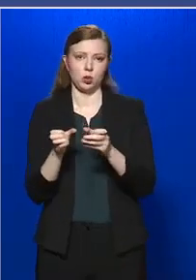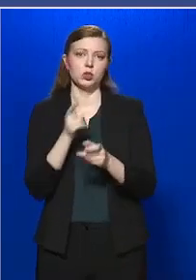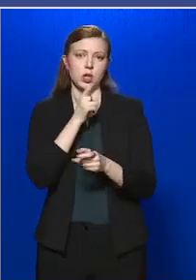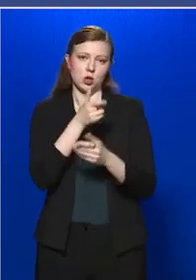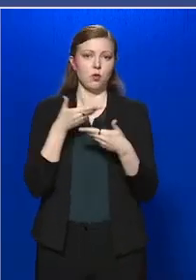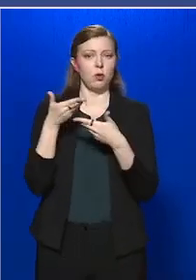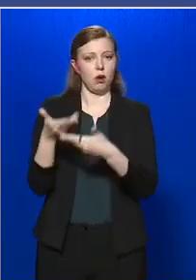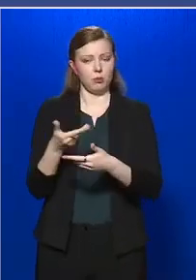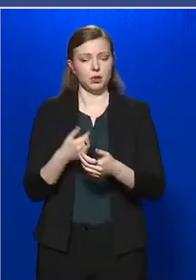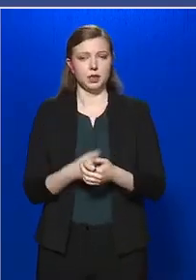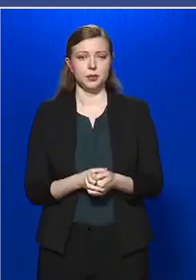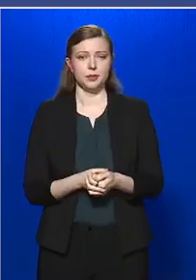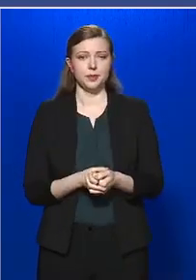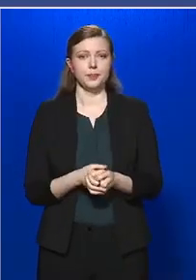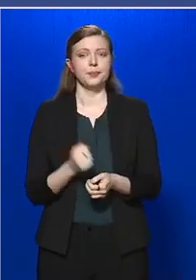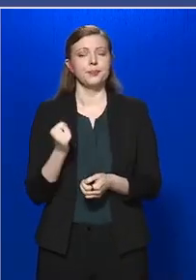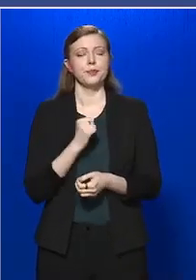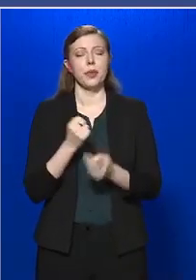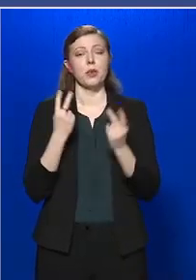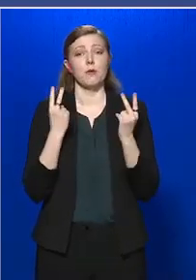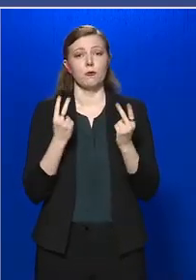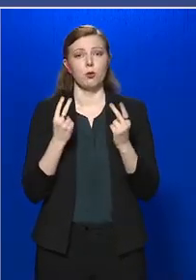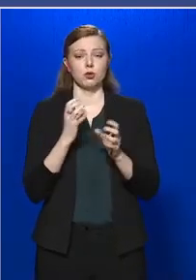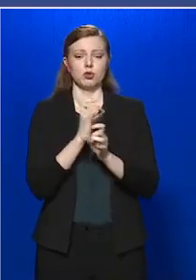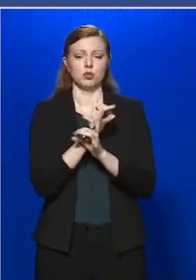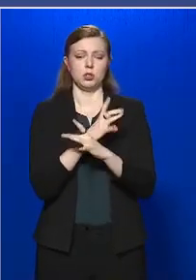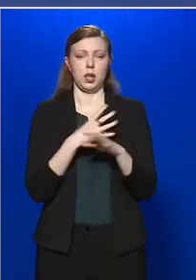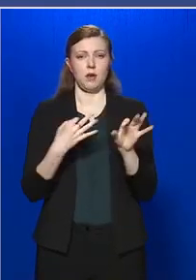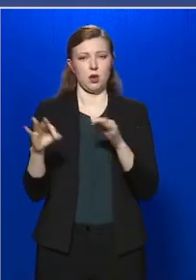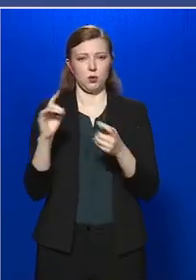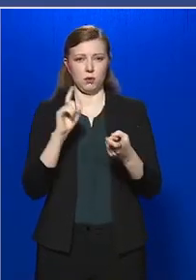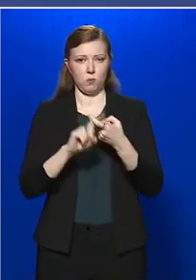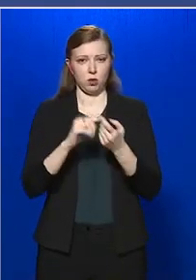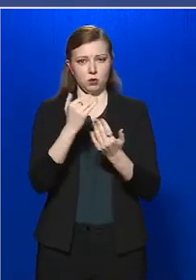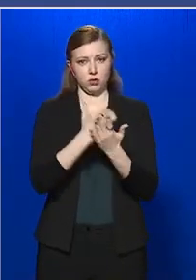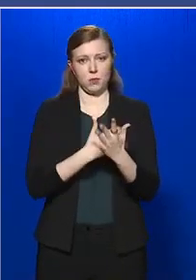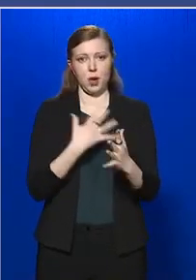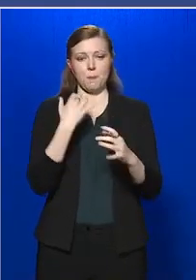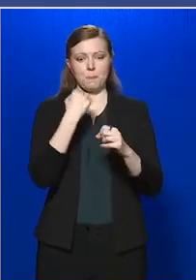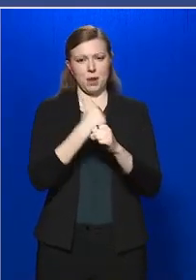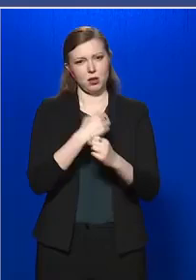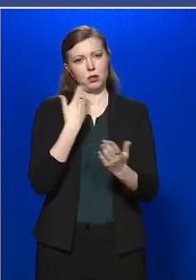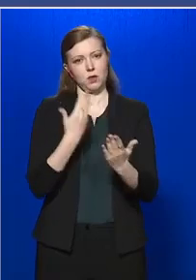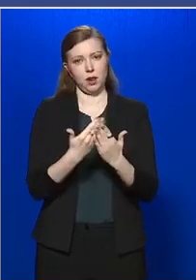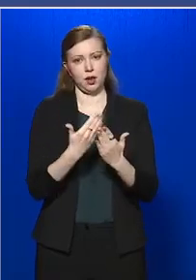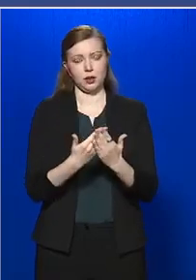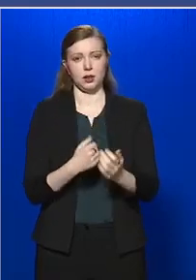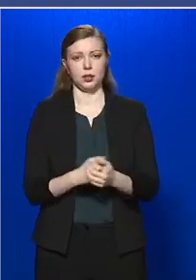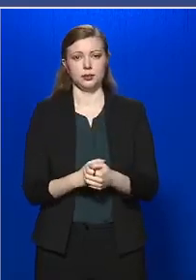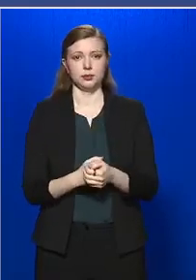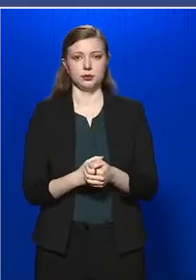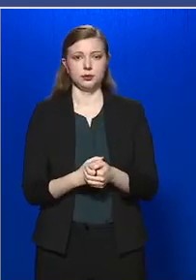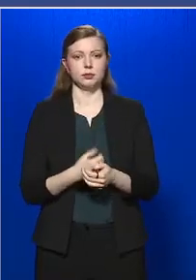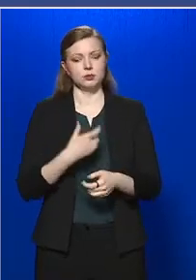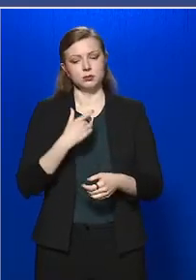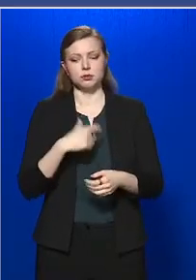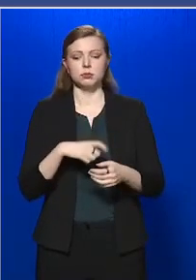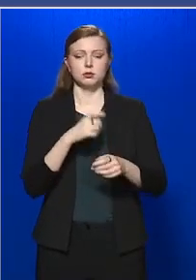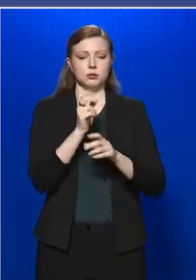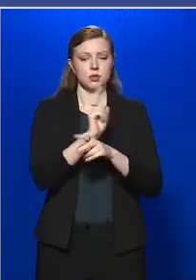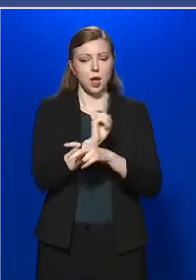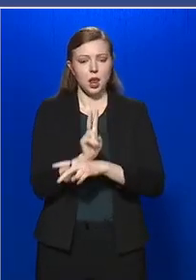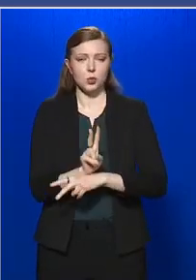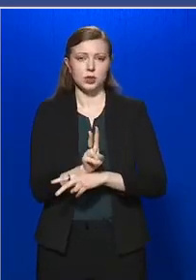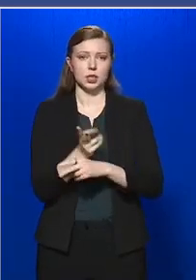kapni. Rendkívül fontos, hogy a járványügyre vonatkozó szabályok betartásra kerüljenek, személyes ellenőrzéseikkel,